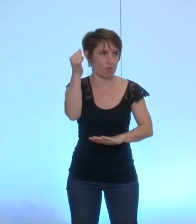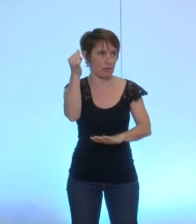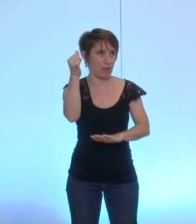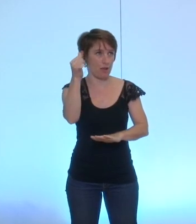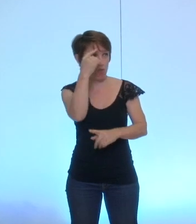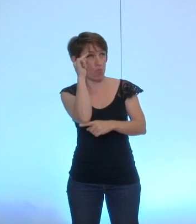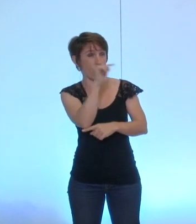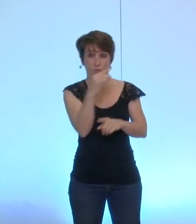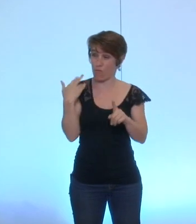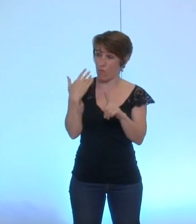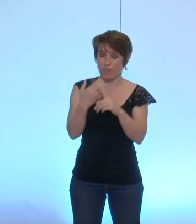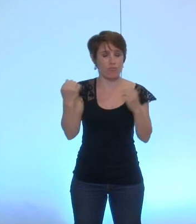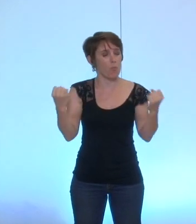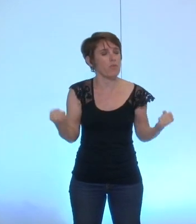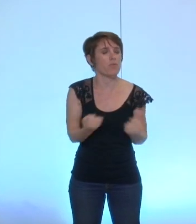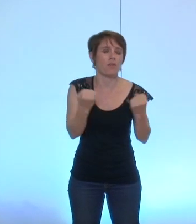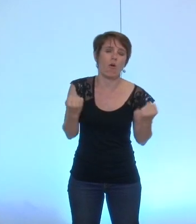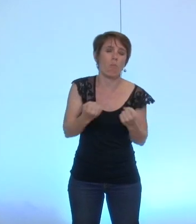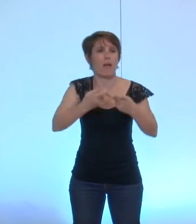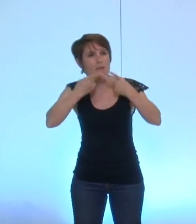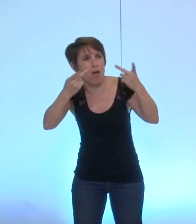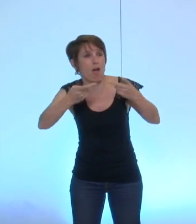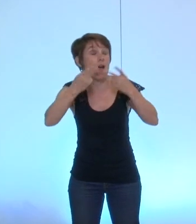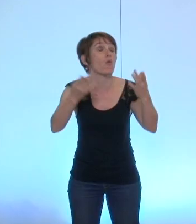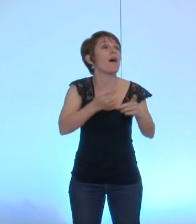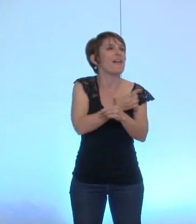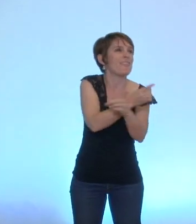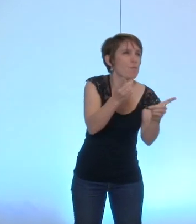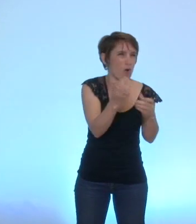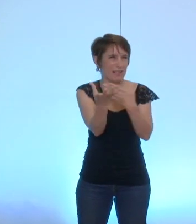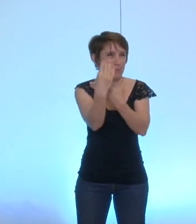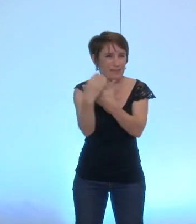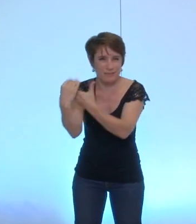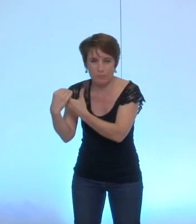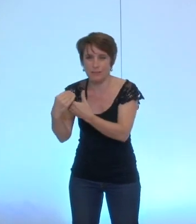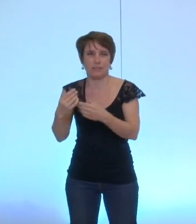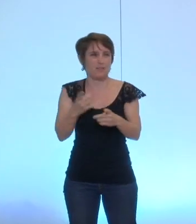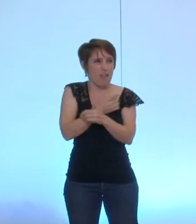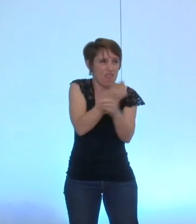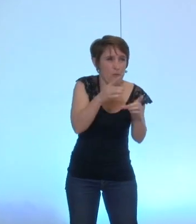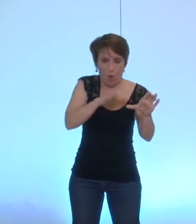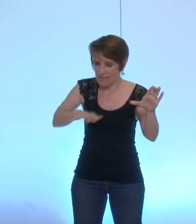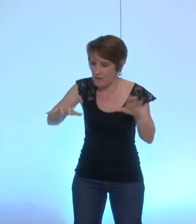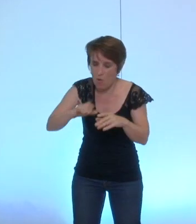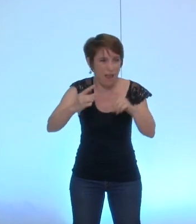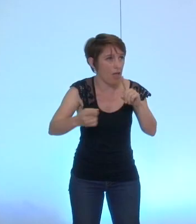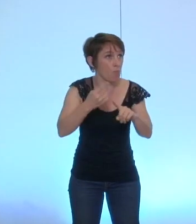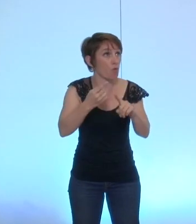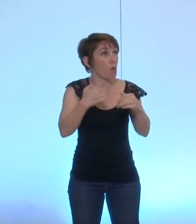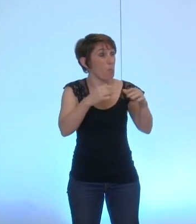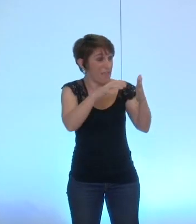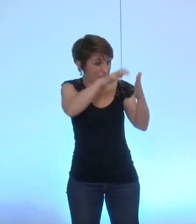cheveux de bataille la démocratie participative la démocratie locale que y ait un blanc